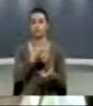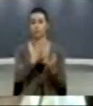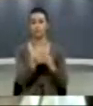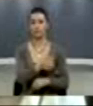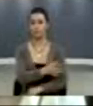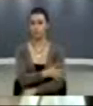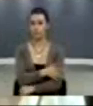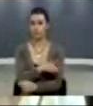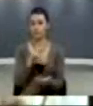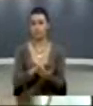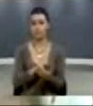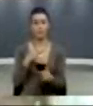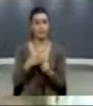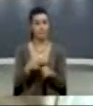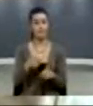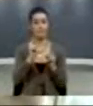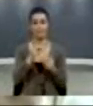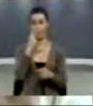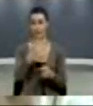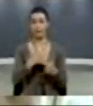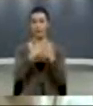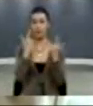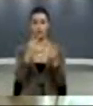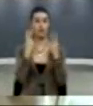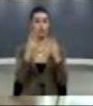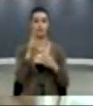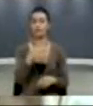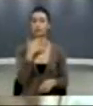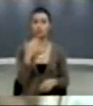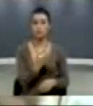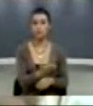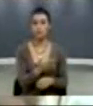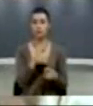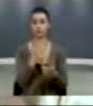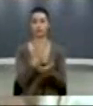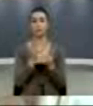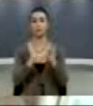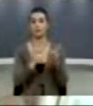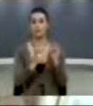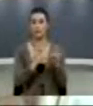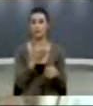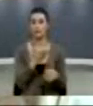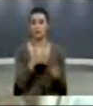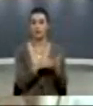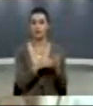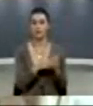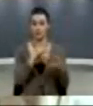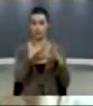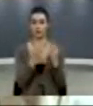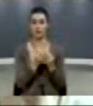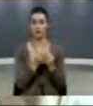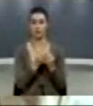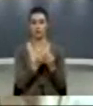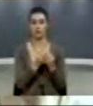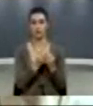e të e marë për asysh për ngarancia e saj si beteje, të e marë për asysh që ka qenë një prej beteja